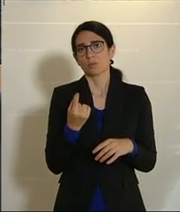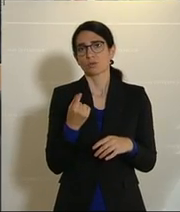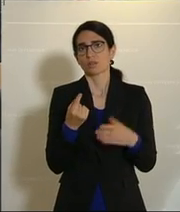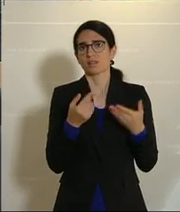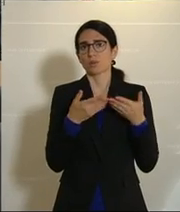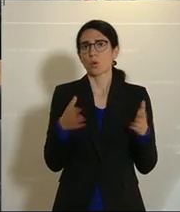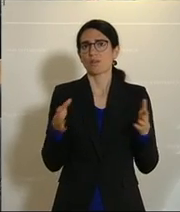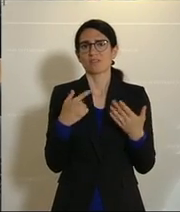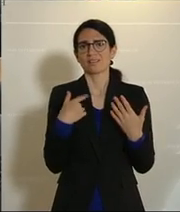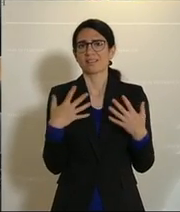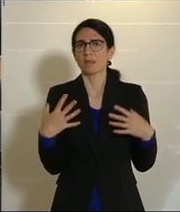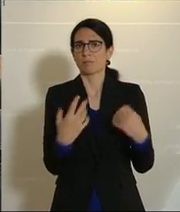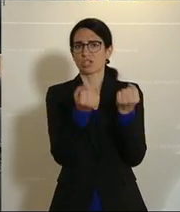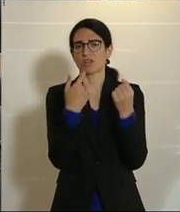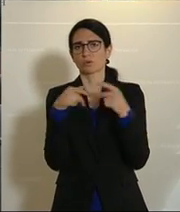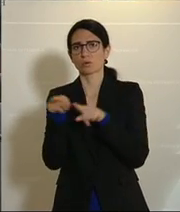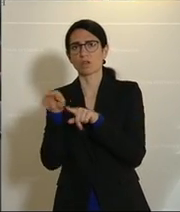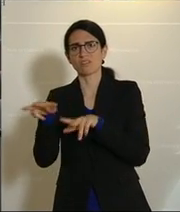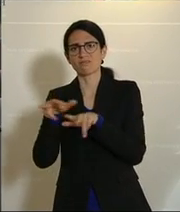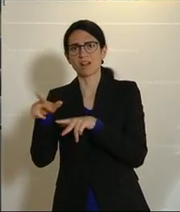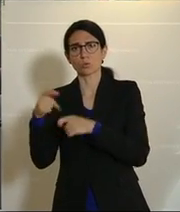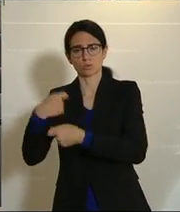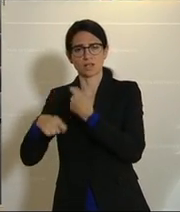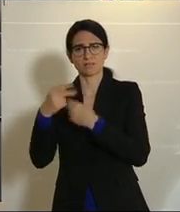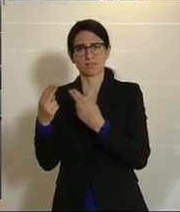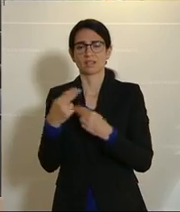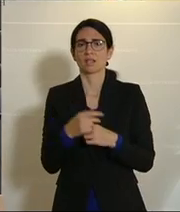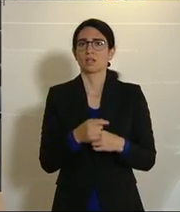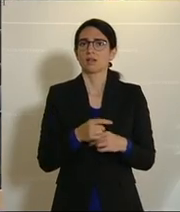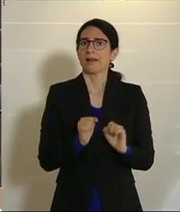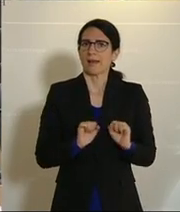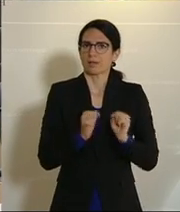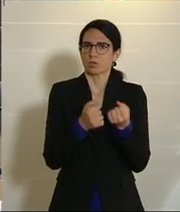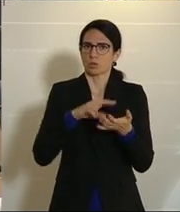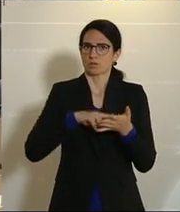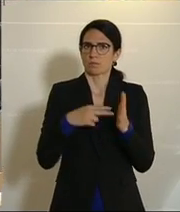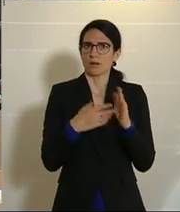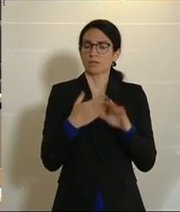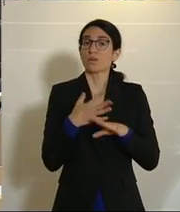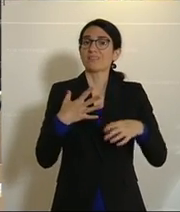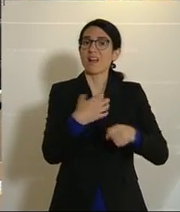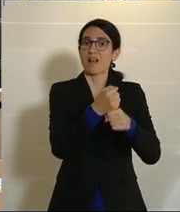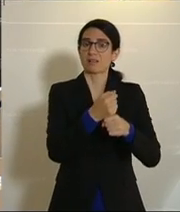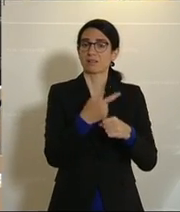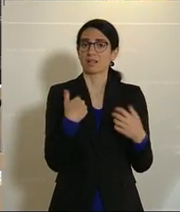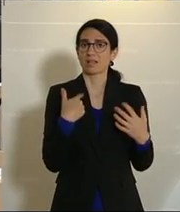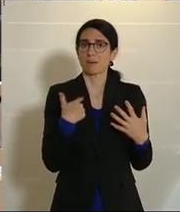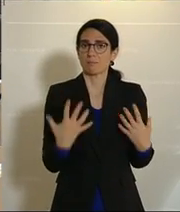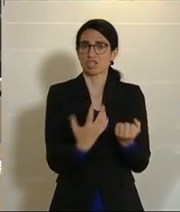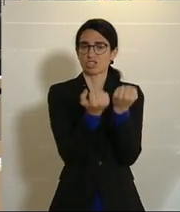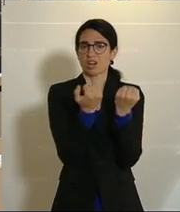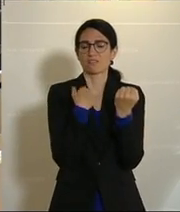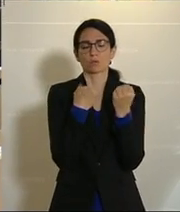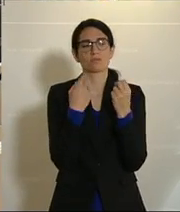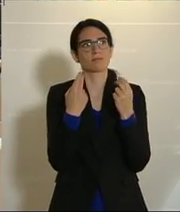Beschaffung auf allen Ebenen des Verwaltungshandels. Natürlich, hier ist der Aktionsplan für eine nachhaltige Beschaffung bereits in Ausarbeitung.